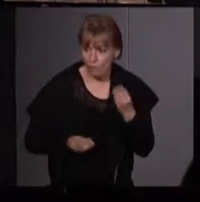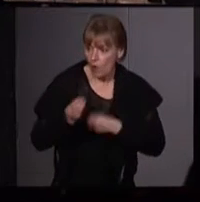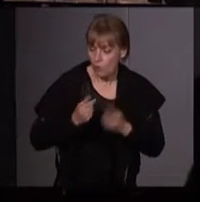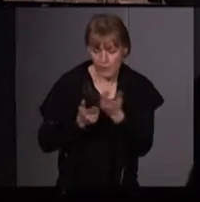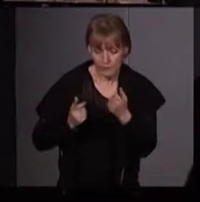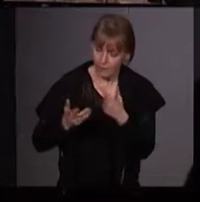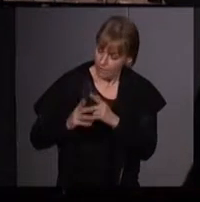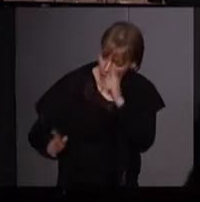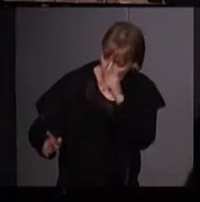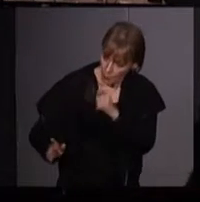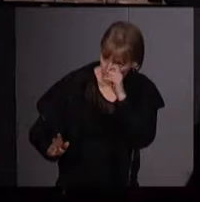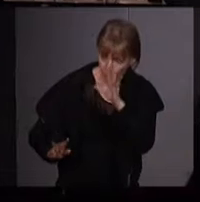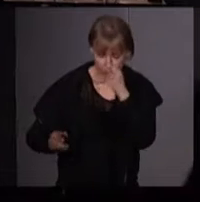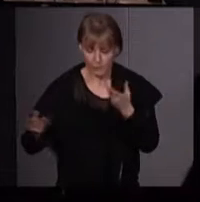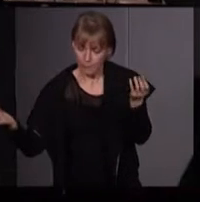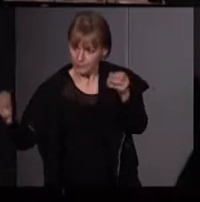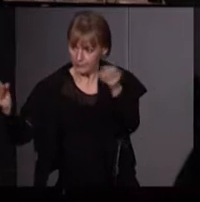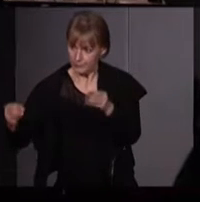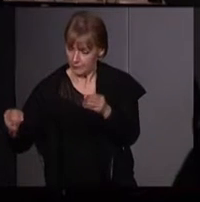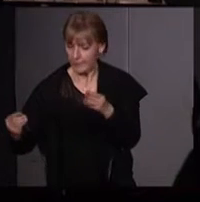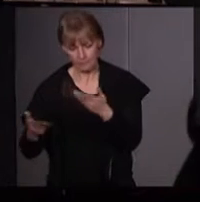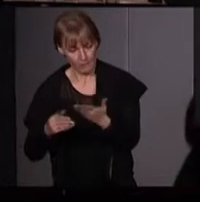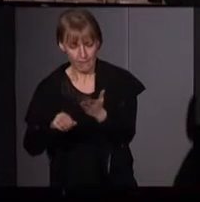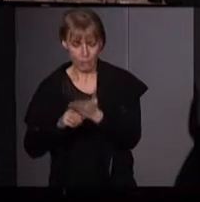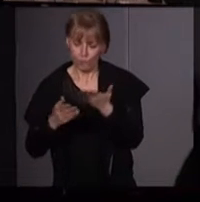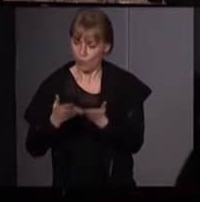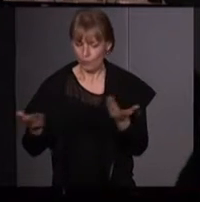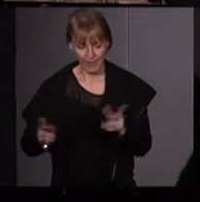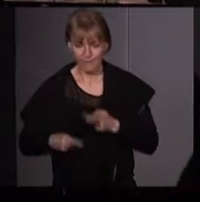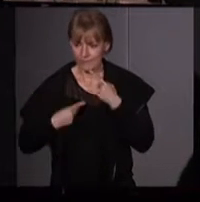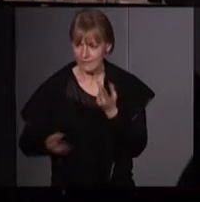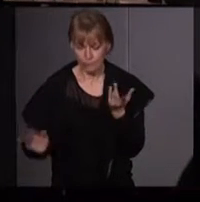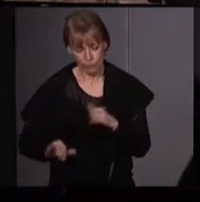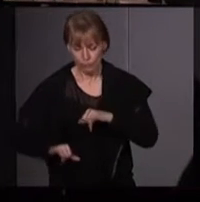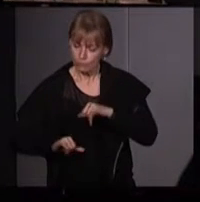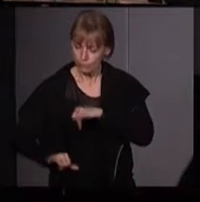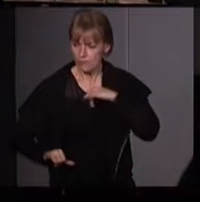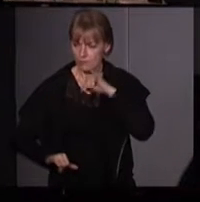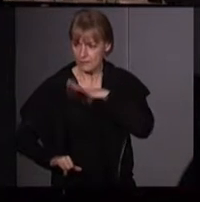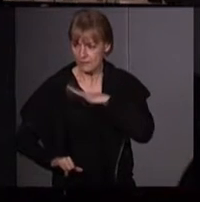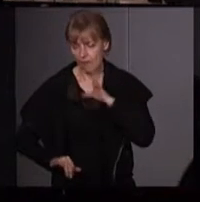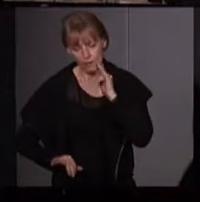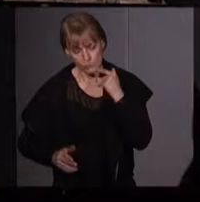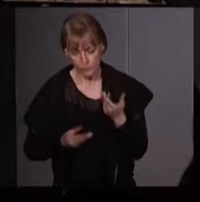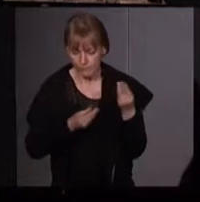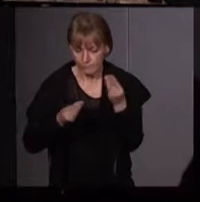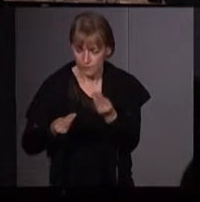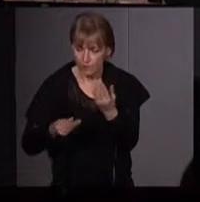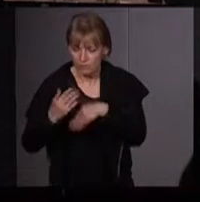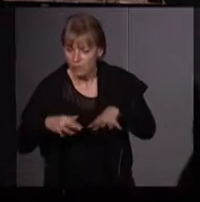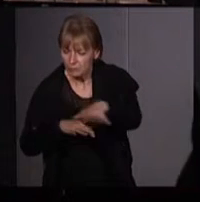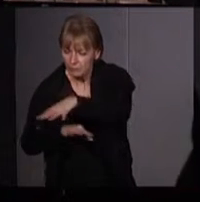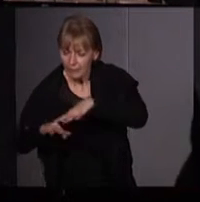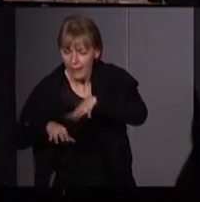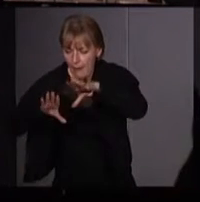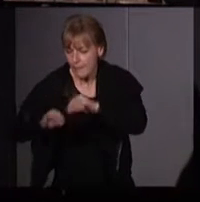honorer et qui, pour elles, disaient la puissance de la vie qu'elles voulaient amener là, dans le lieu de mort. Puis,